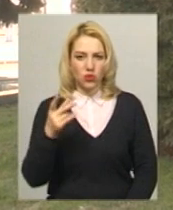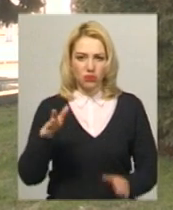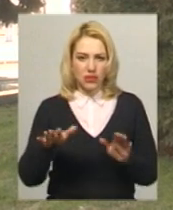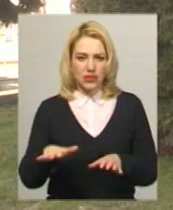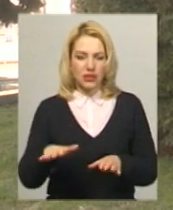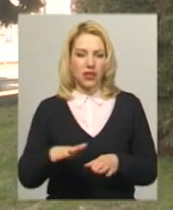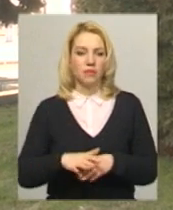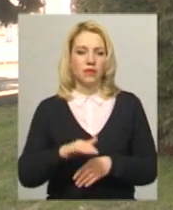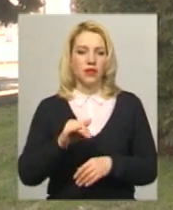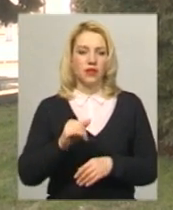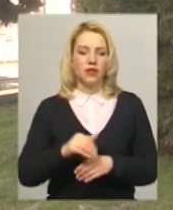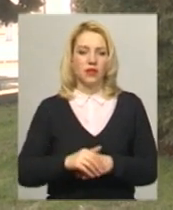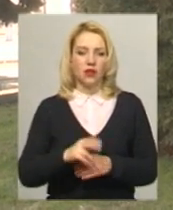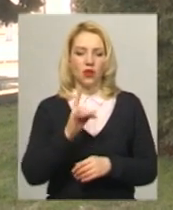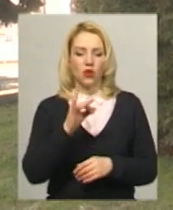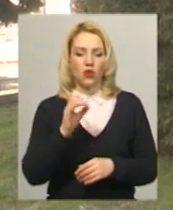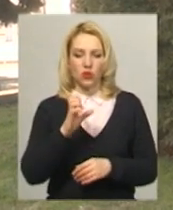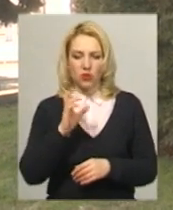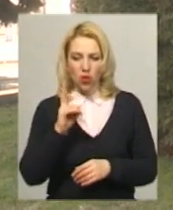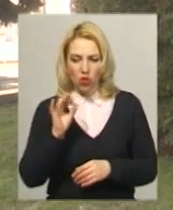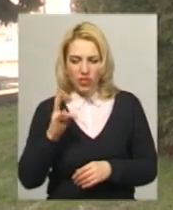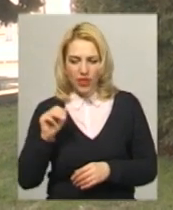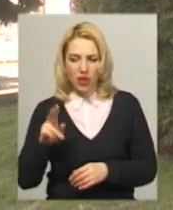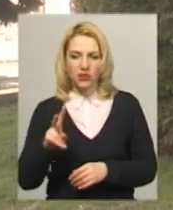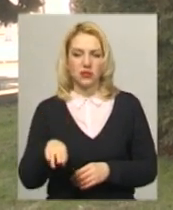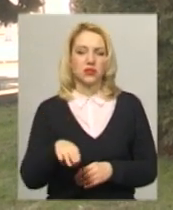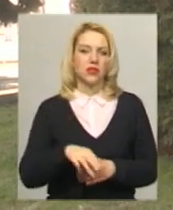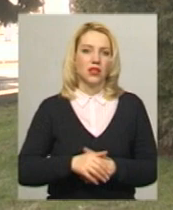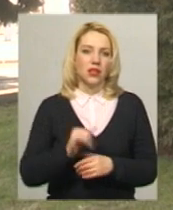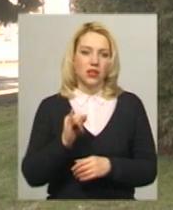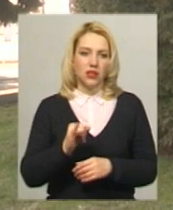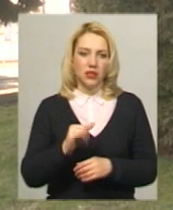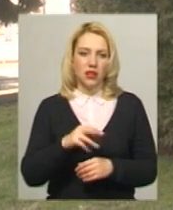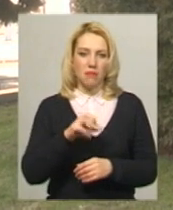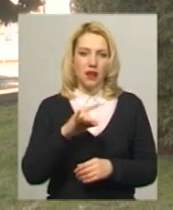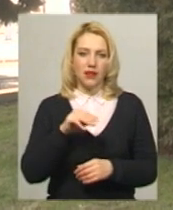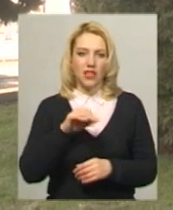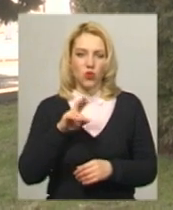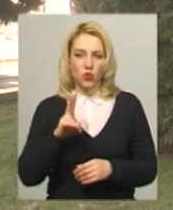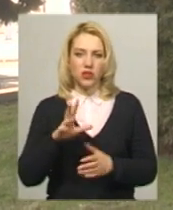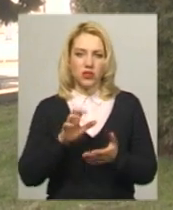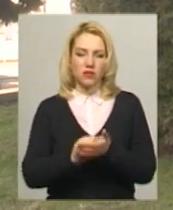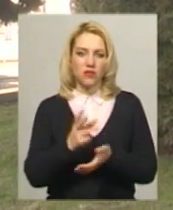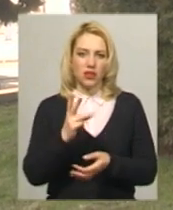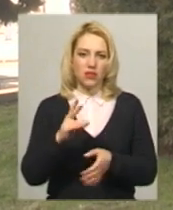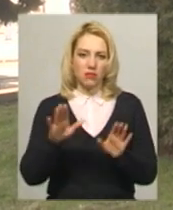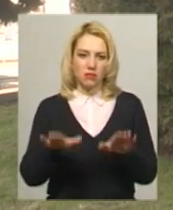«Клосконтакт» і третє місце «Фуллконтакт». Мартинюк Макола – третє місце